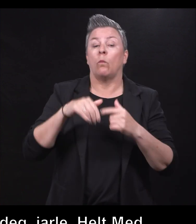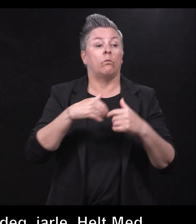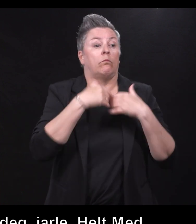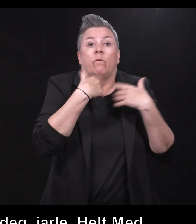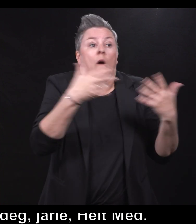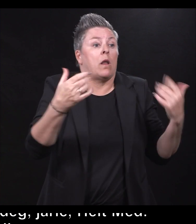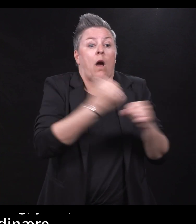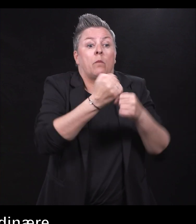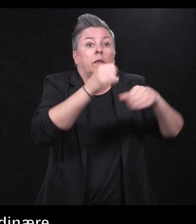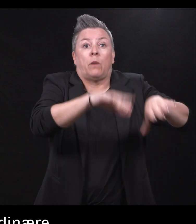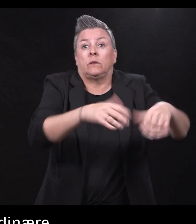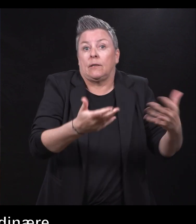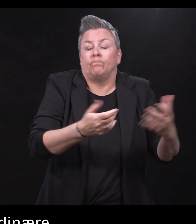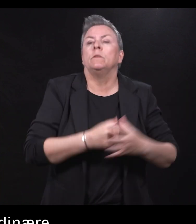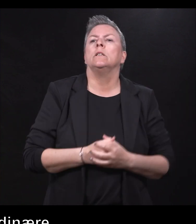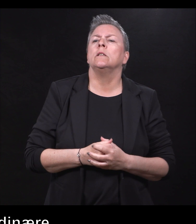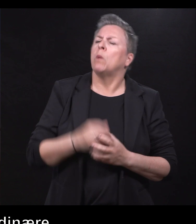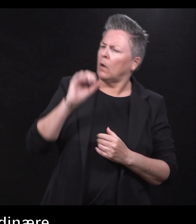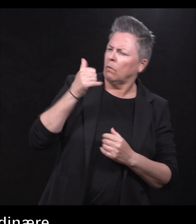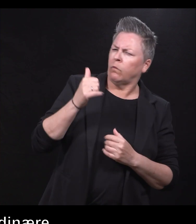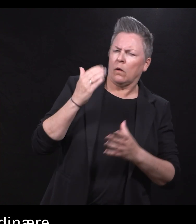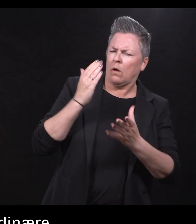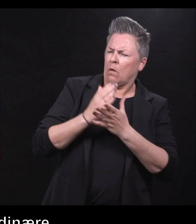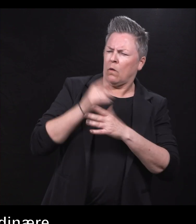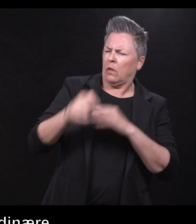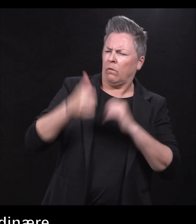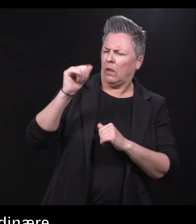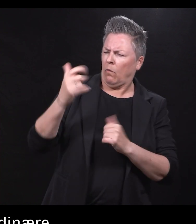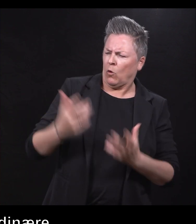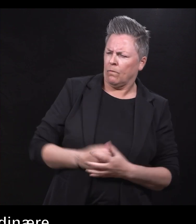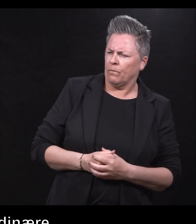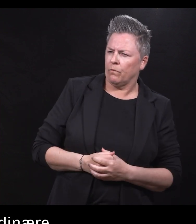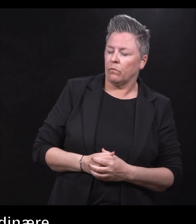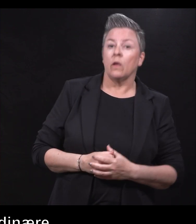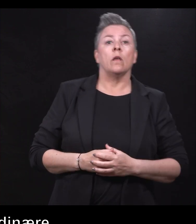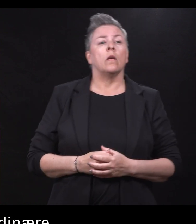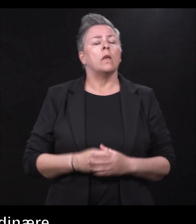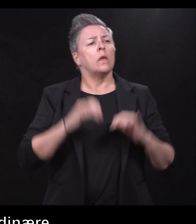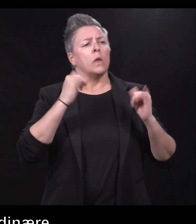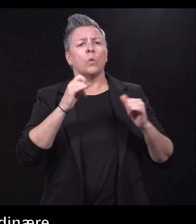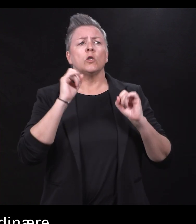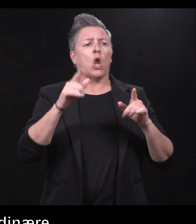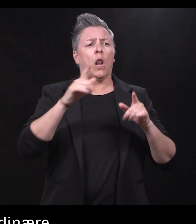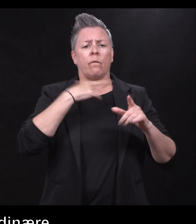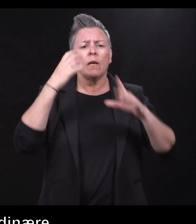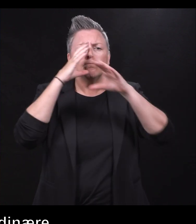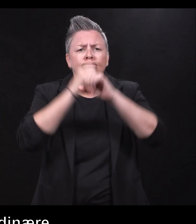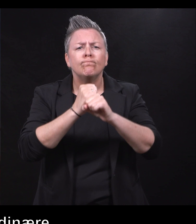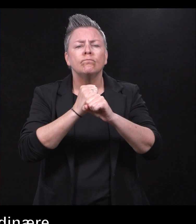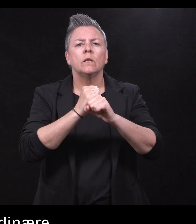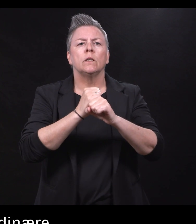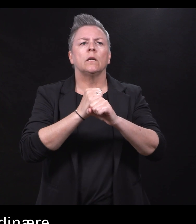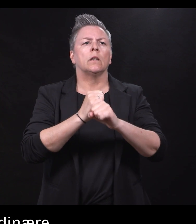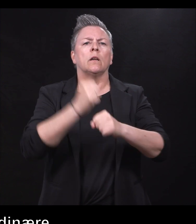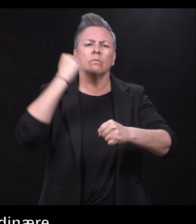sånn som dere har forklart det. Hvorfor er akkurat det så viktig? Det er fordi vi er opptatt av ordentlig